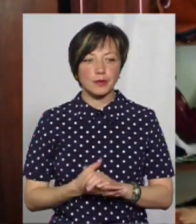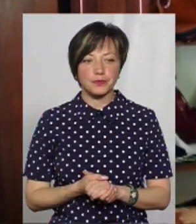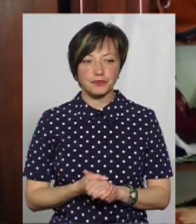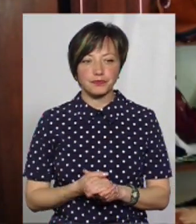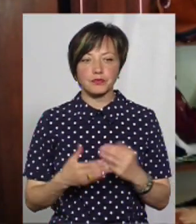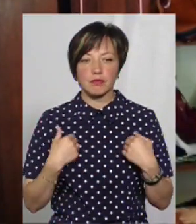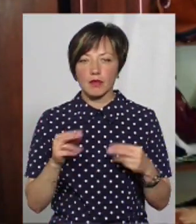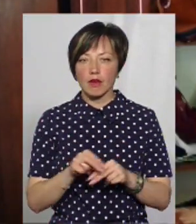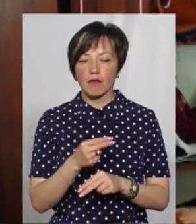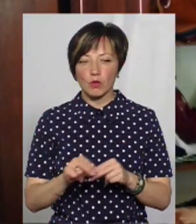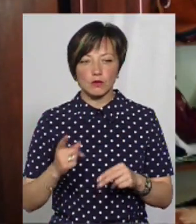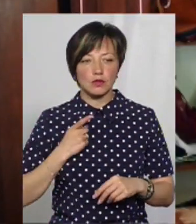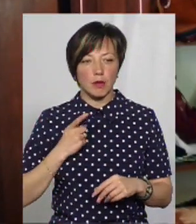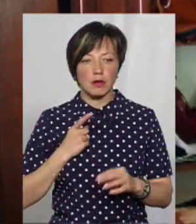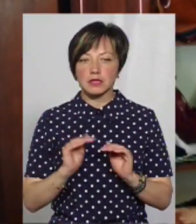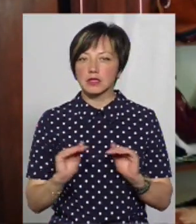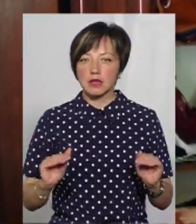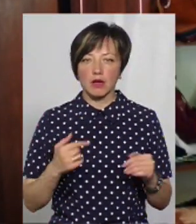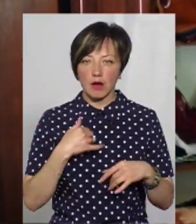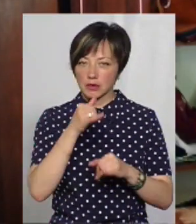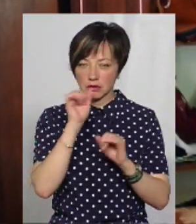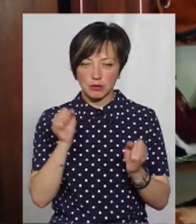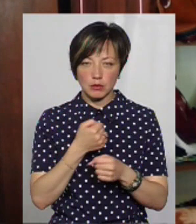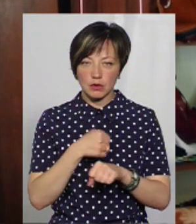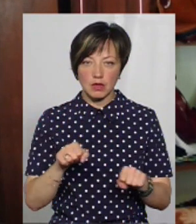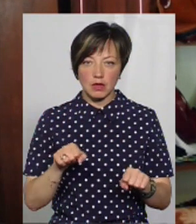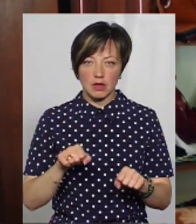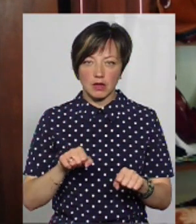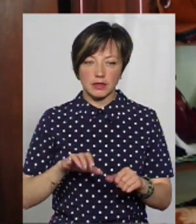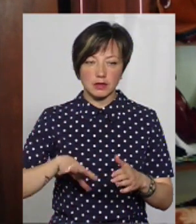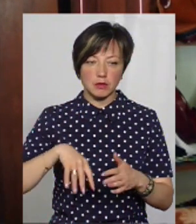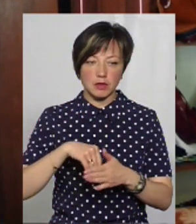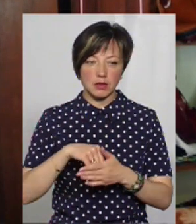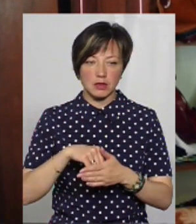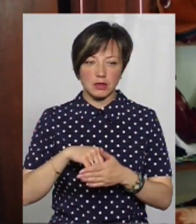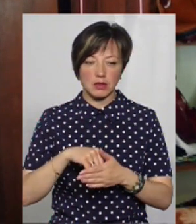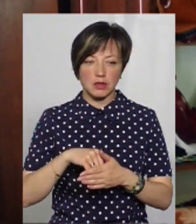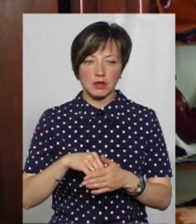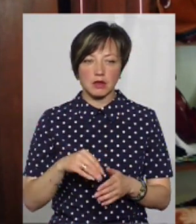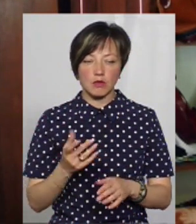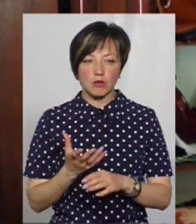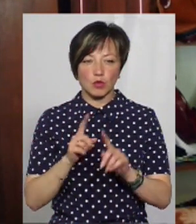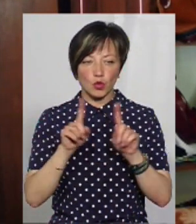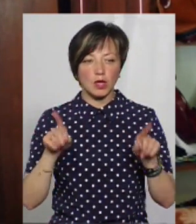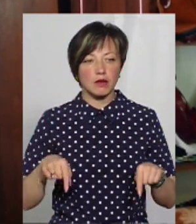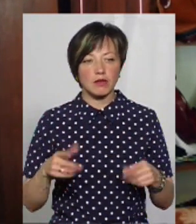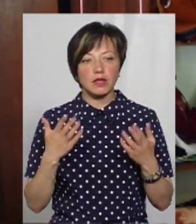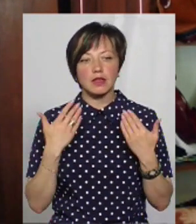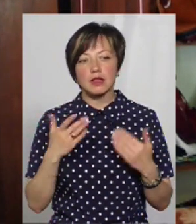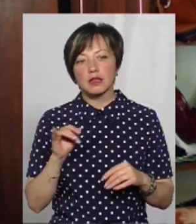як я виховую дітей одна, то я би не змогла оплатити їм ці путівки,